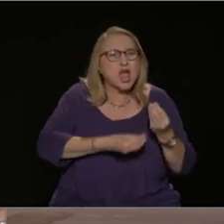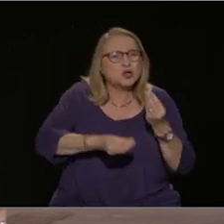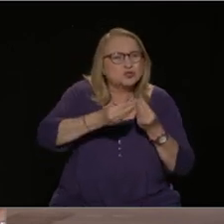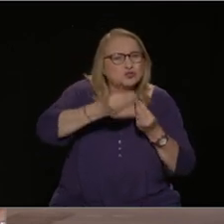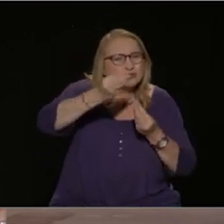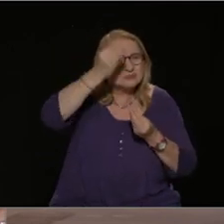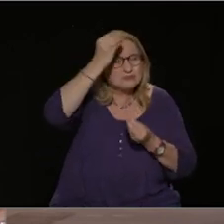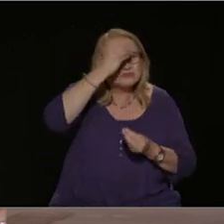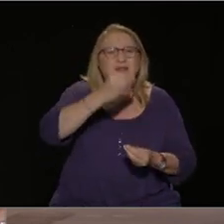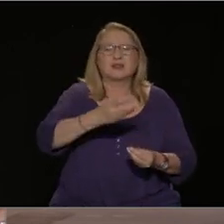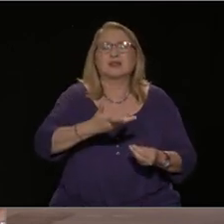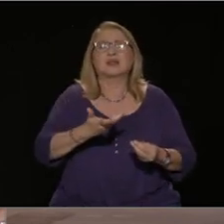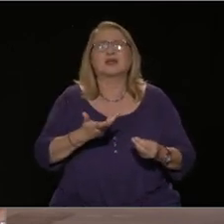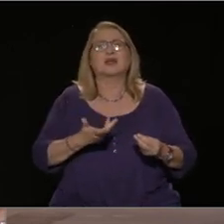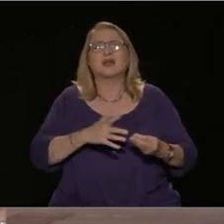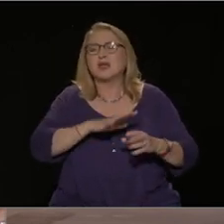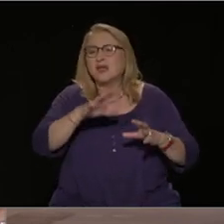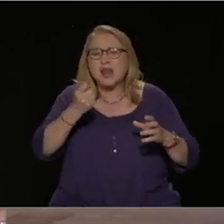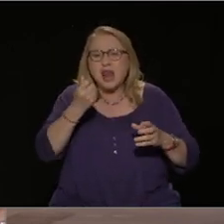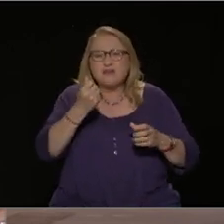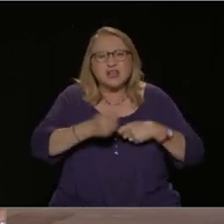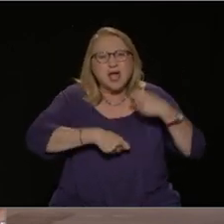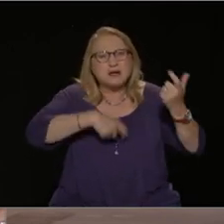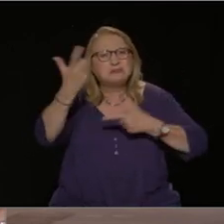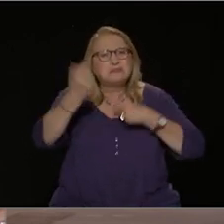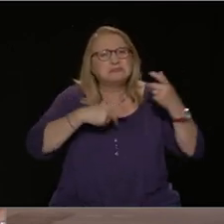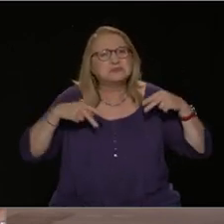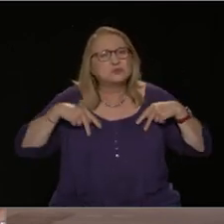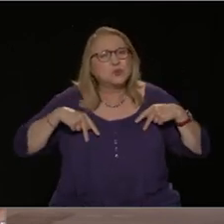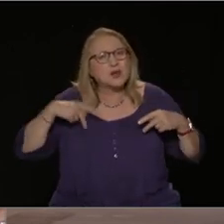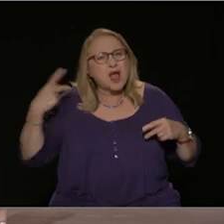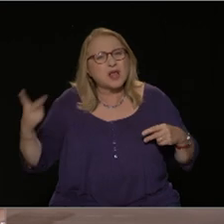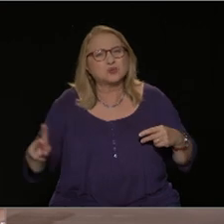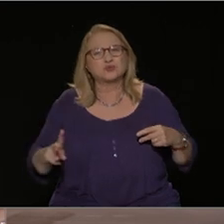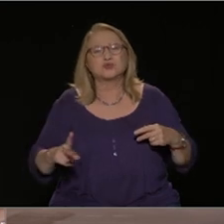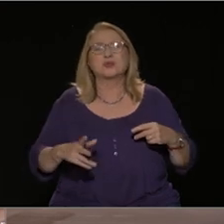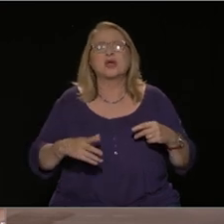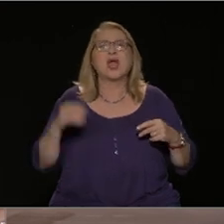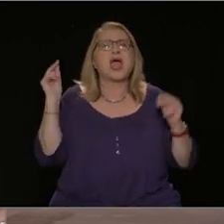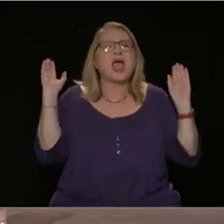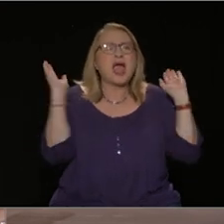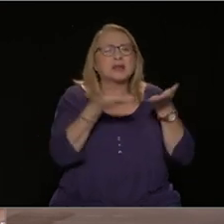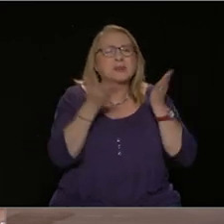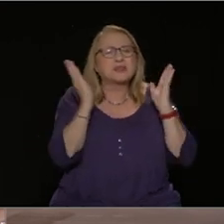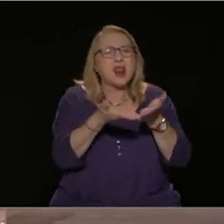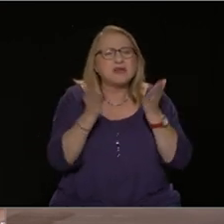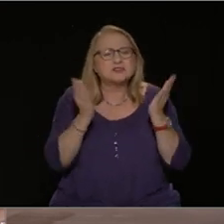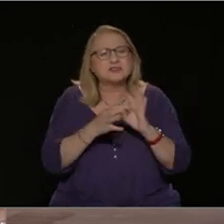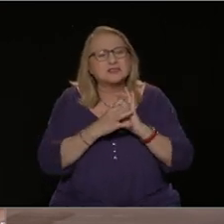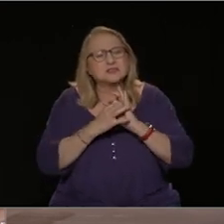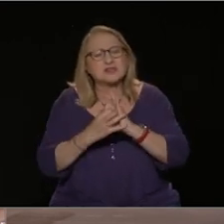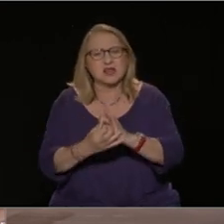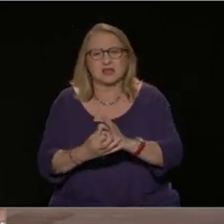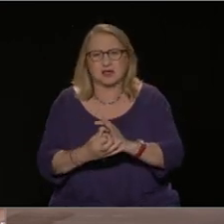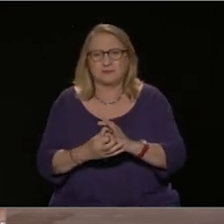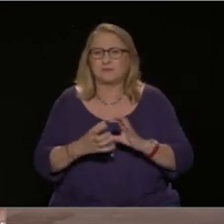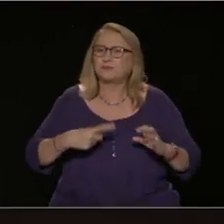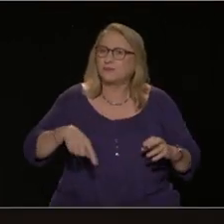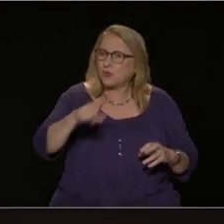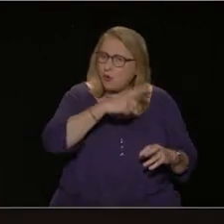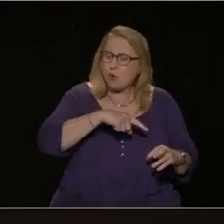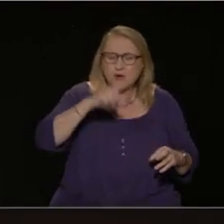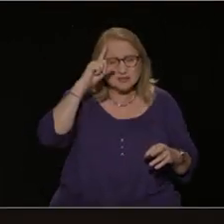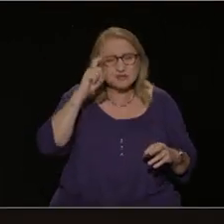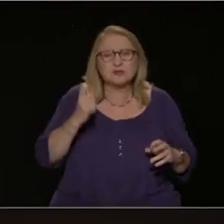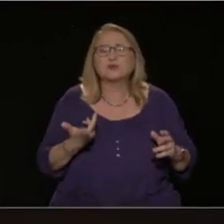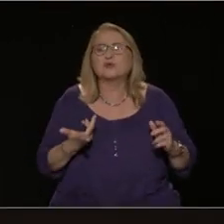εργαζόμενοι και τα λαϊκά στρώματα, μια τρομακτική αύξηση της εκμετάλλευσης και βέβαια γνωρίζουμε όλη την κατάσταση που βρίσκονται σήμερα και οι